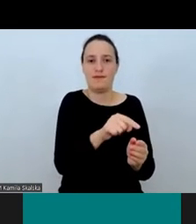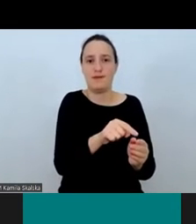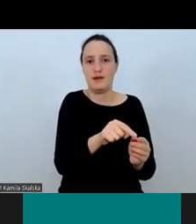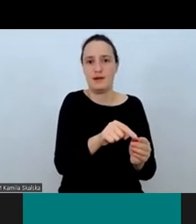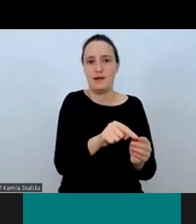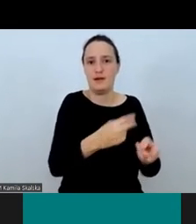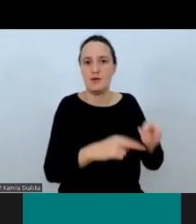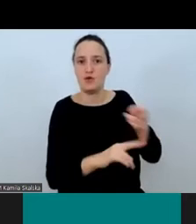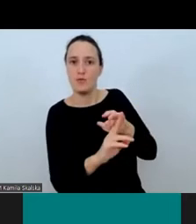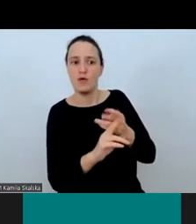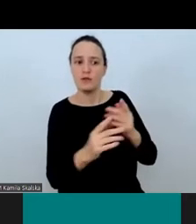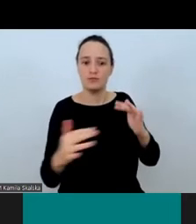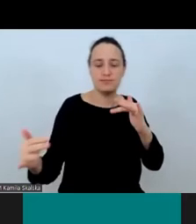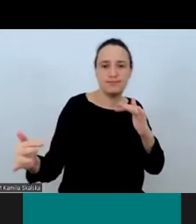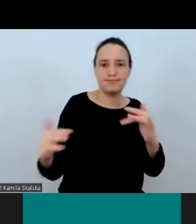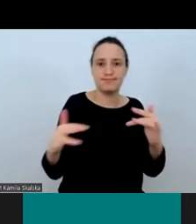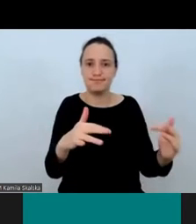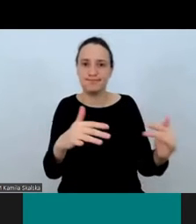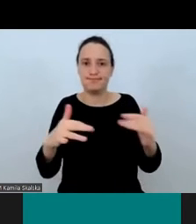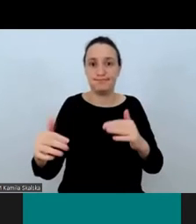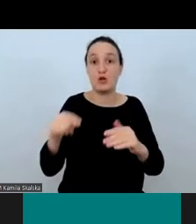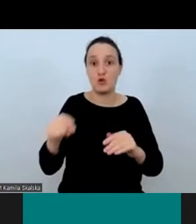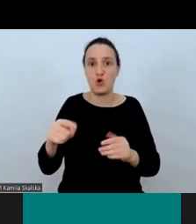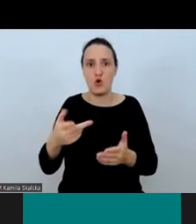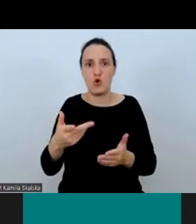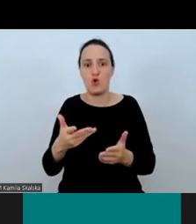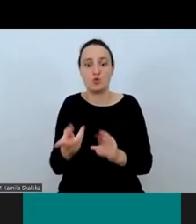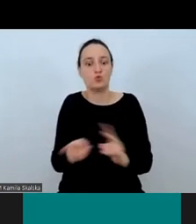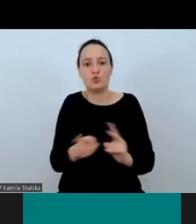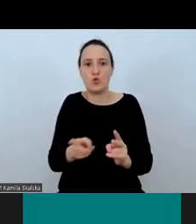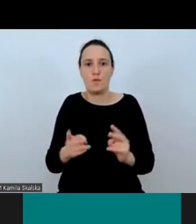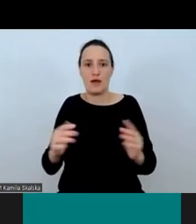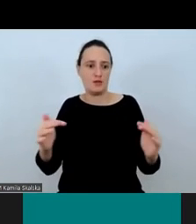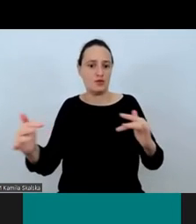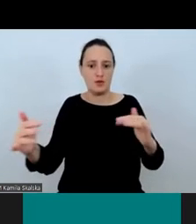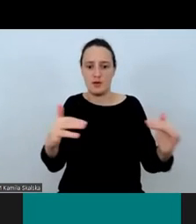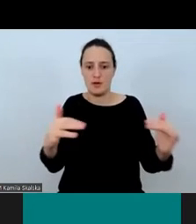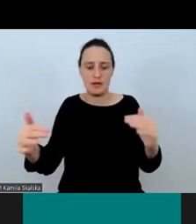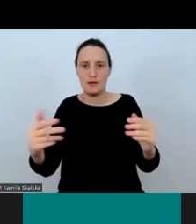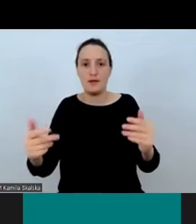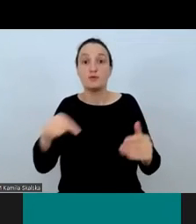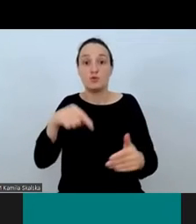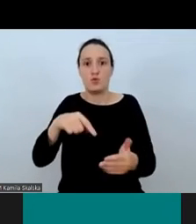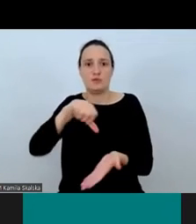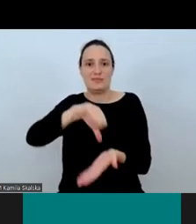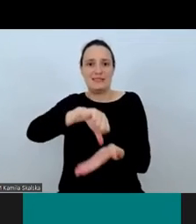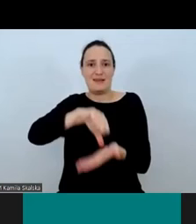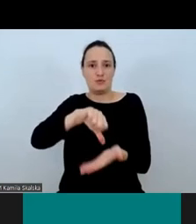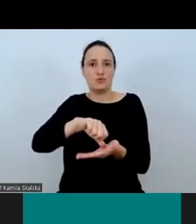tłumacz jest centrum interakcji pomiędzy uczestnikami rozmowy.